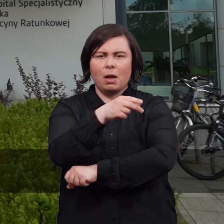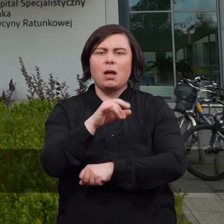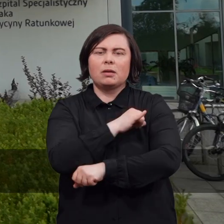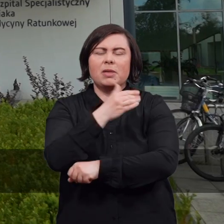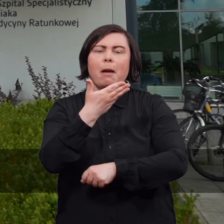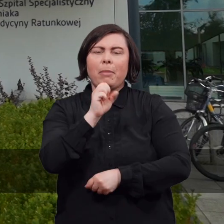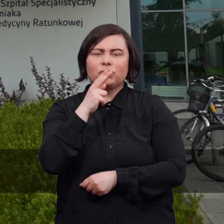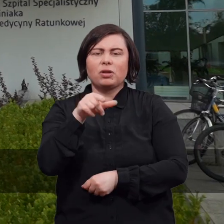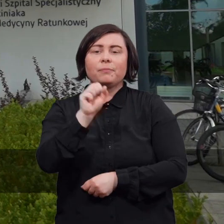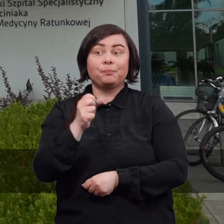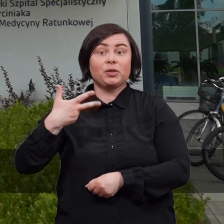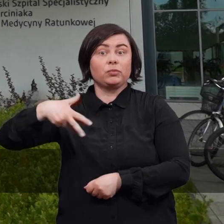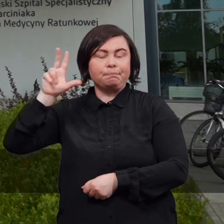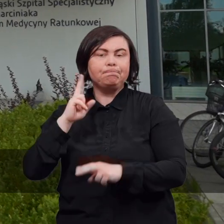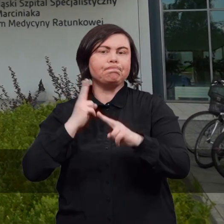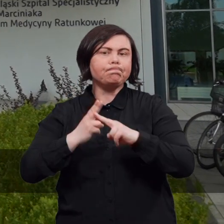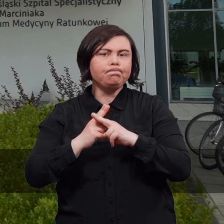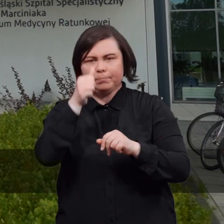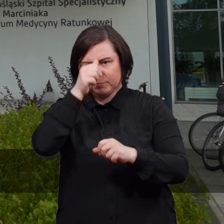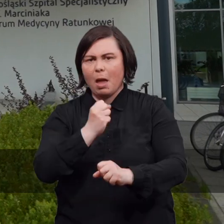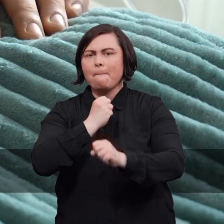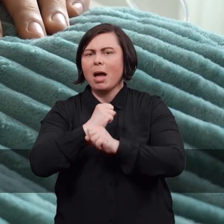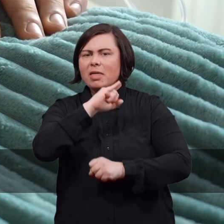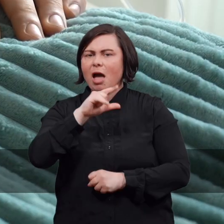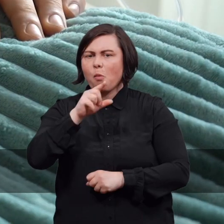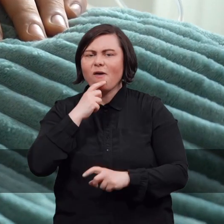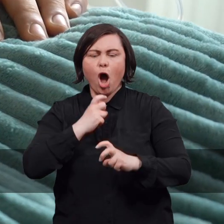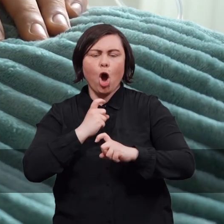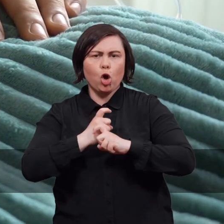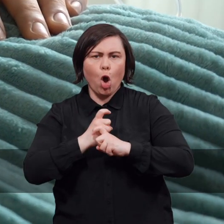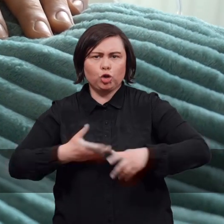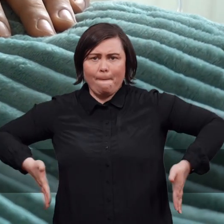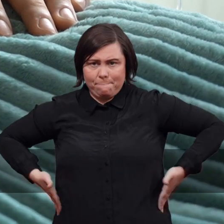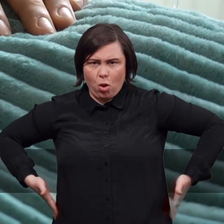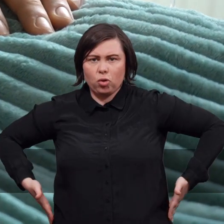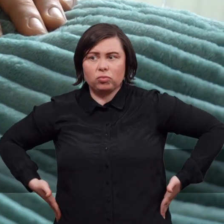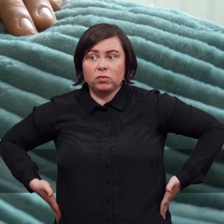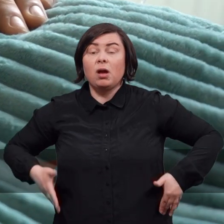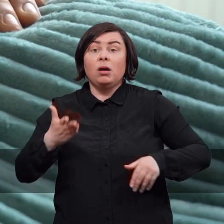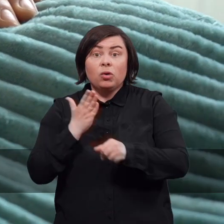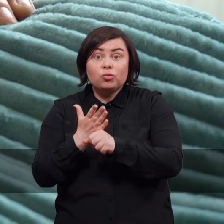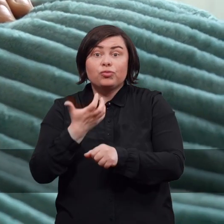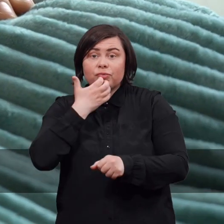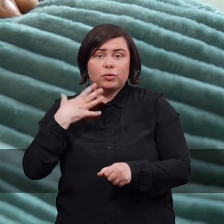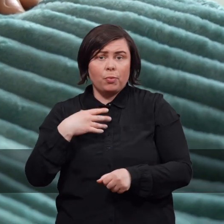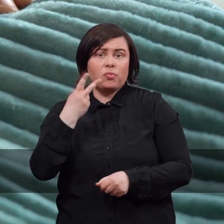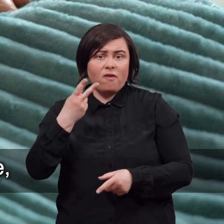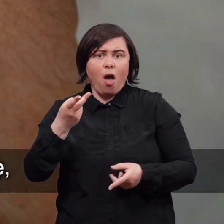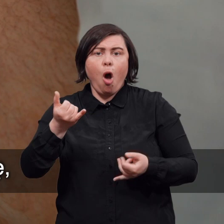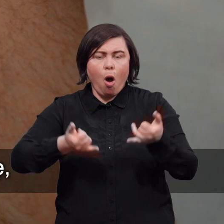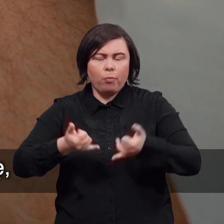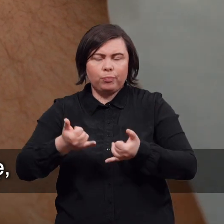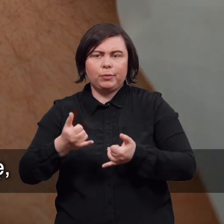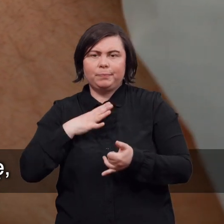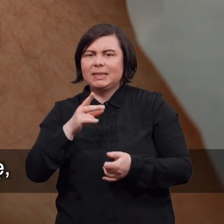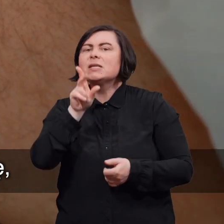Marciniaka we Wrocowiu. Trzy lata temu zachorował na martwicę jałową kości biodrowych. Do tej pory przeszedł już dwie operacje,